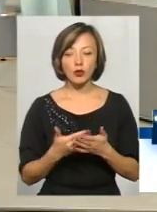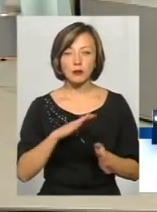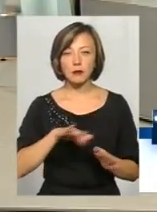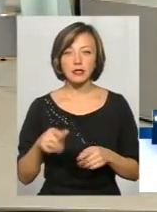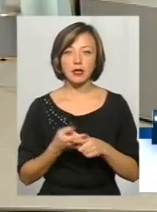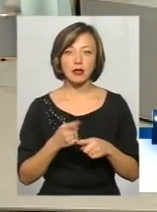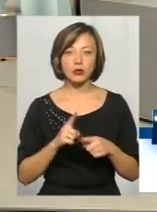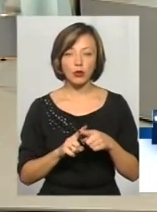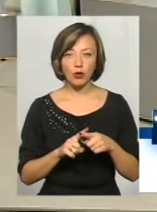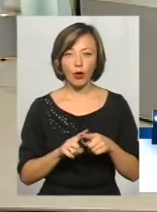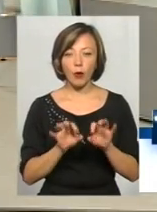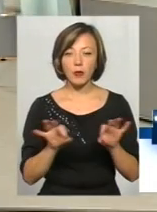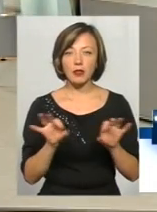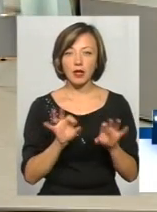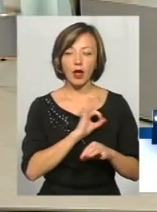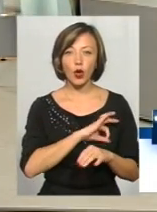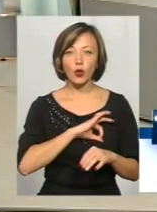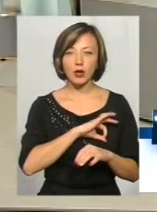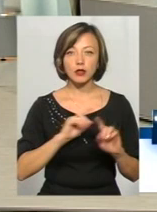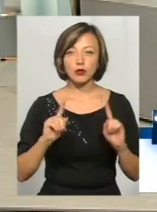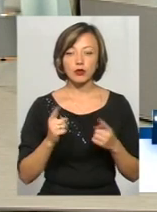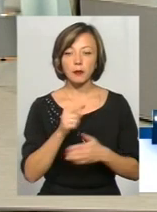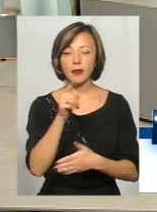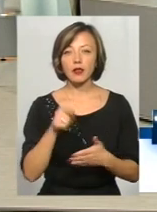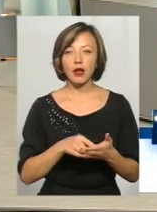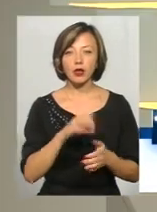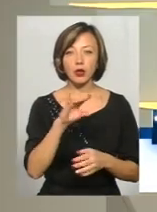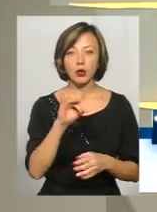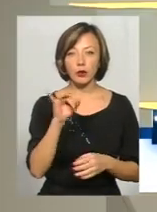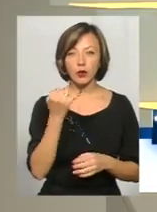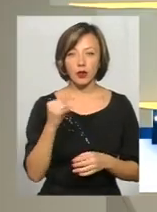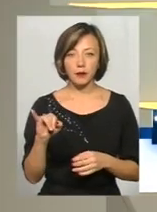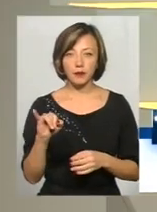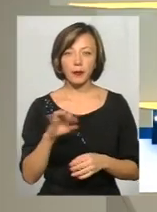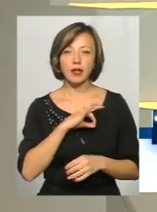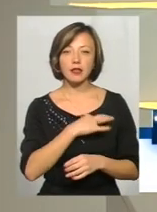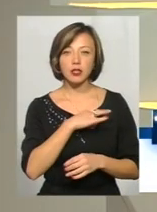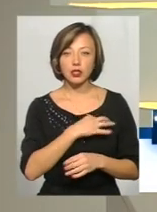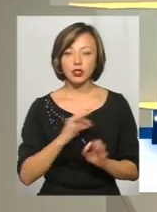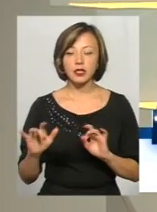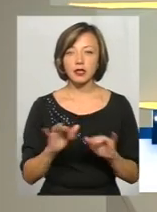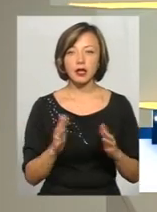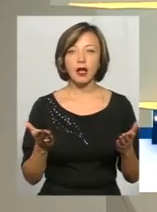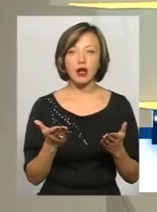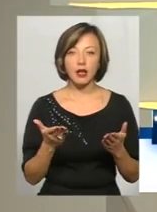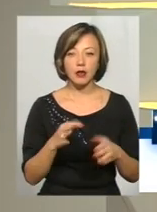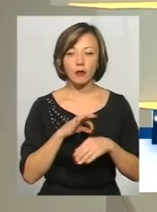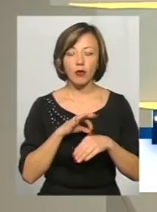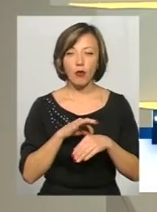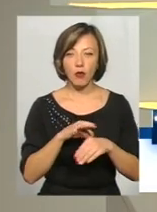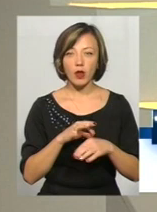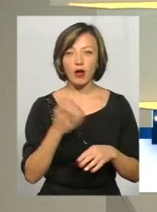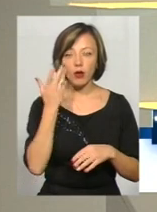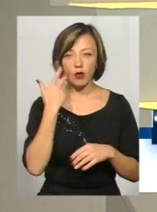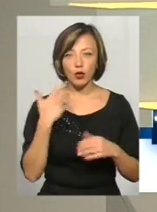коментаря юриста дуже хотілося б задати питання пану Юрію. Скажіть, будь ласка, слідчі дії, які проходять після того, як